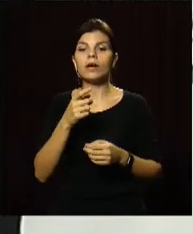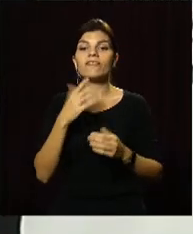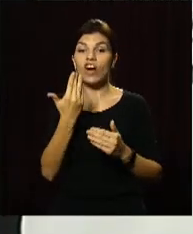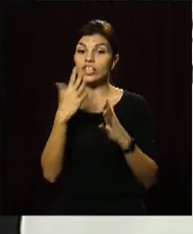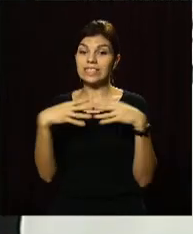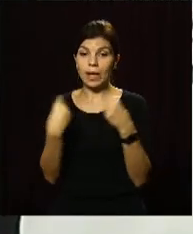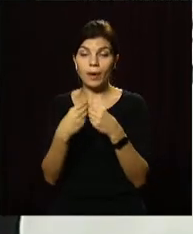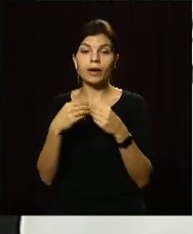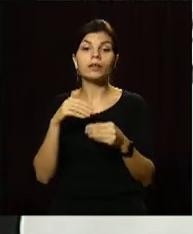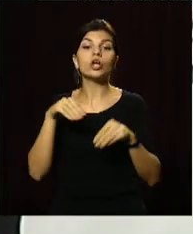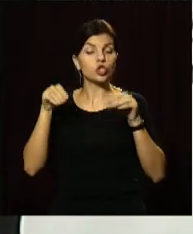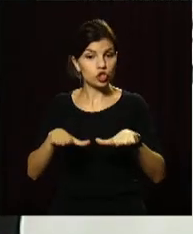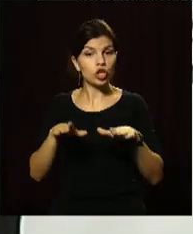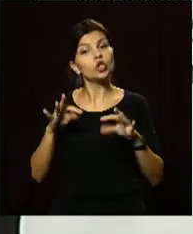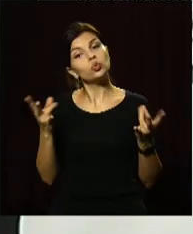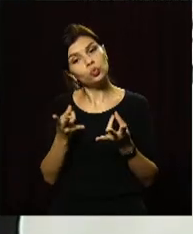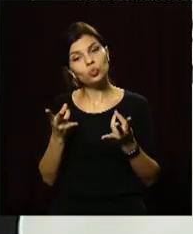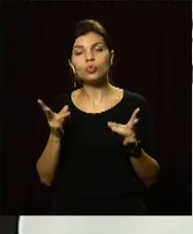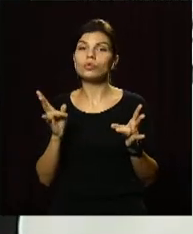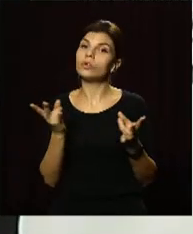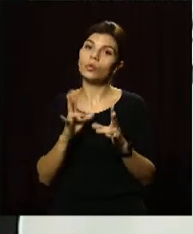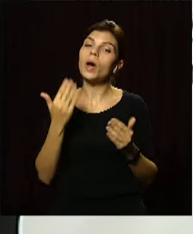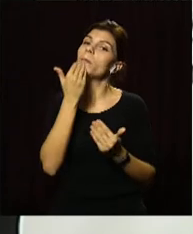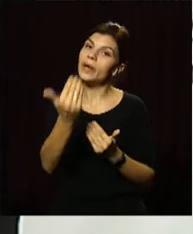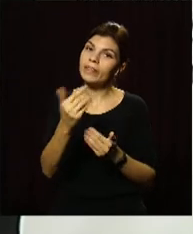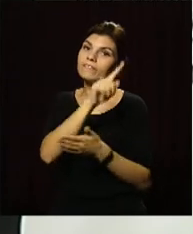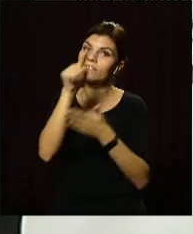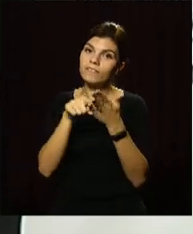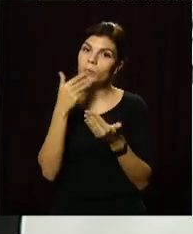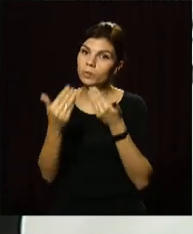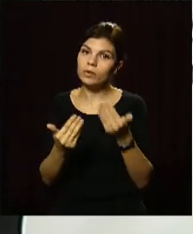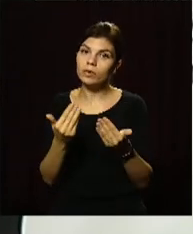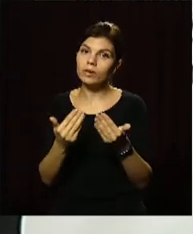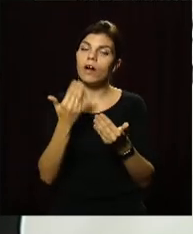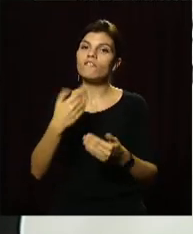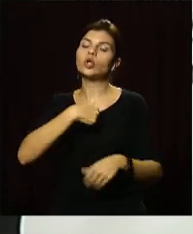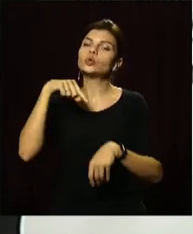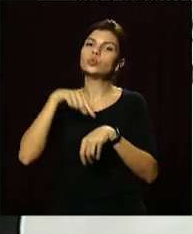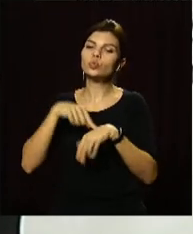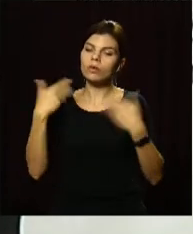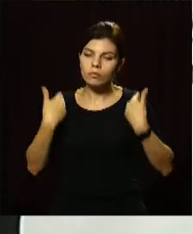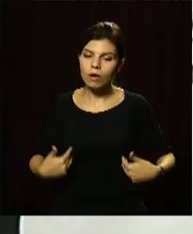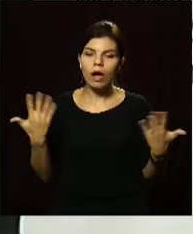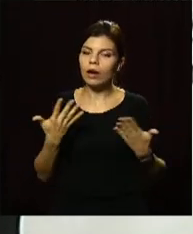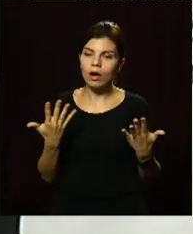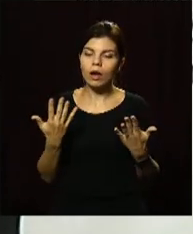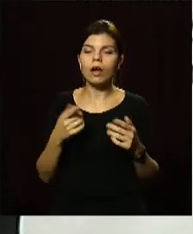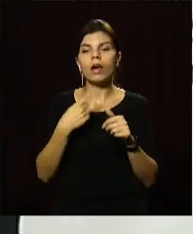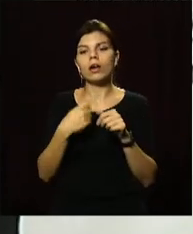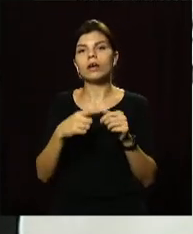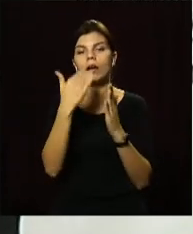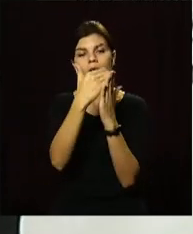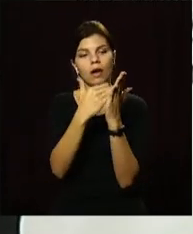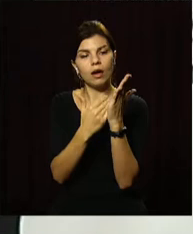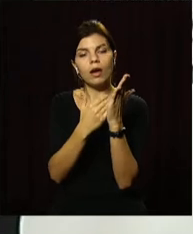лікар визначає, чи потрібно, тобто опрашує вас, визначає ваші симптоми, чи підпадає ця